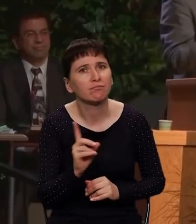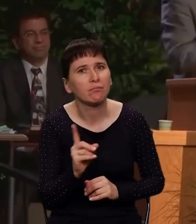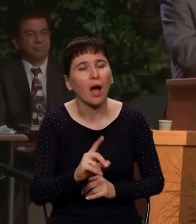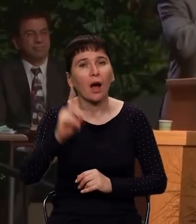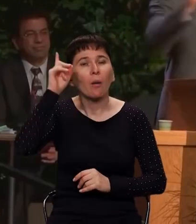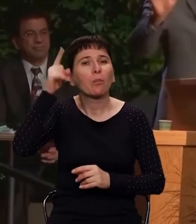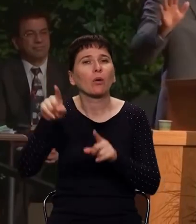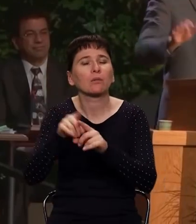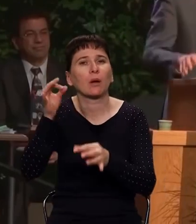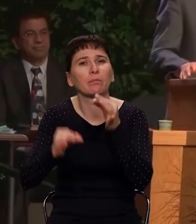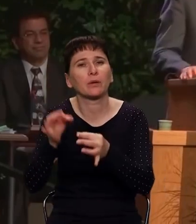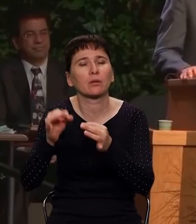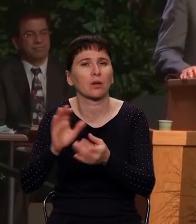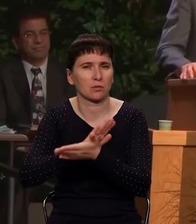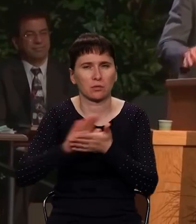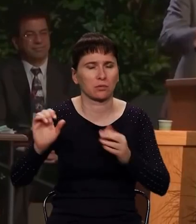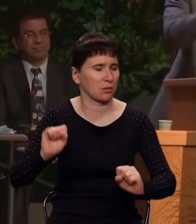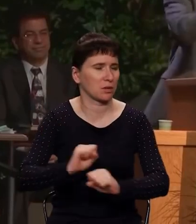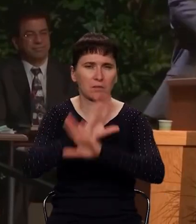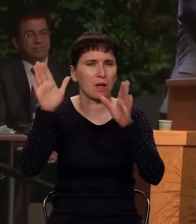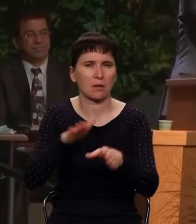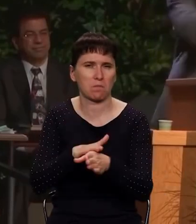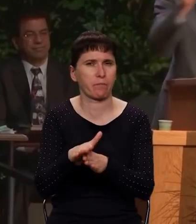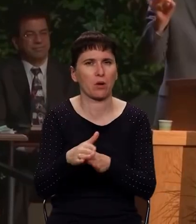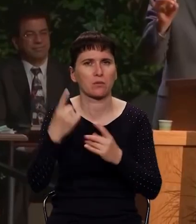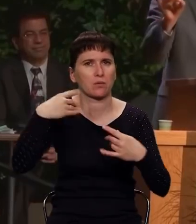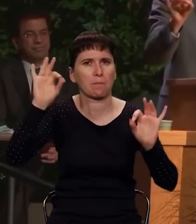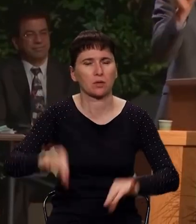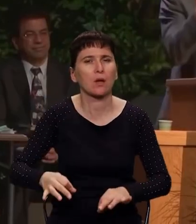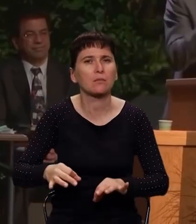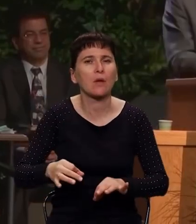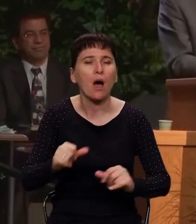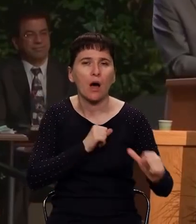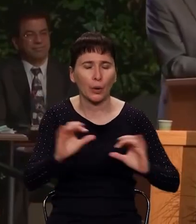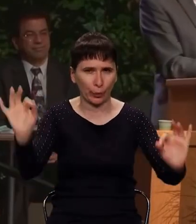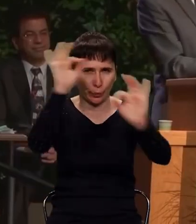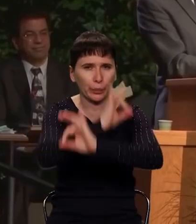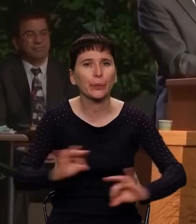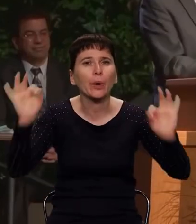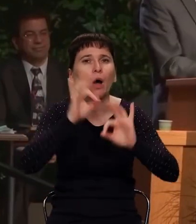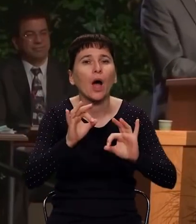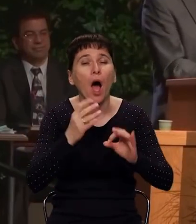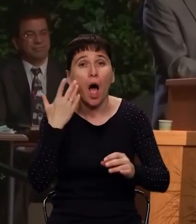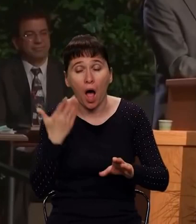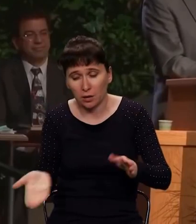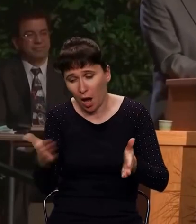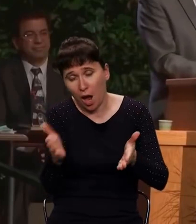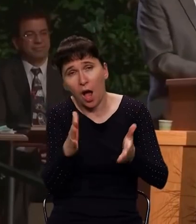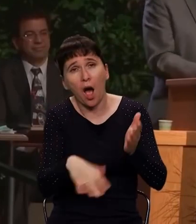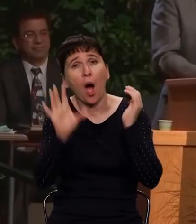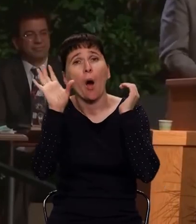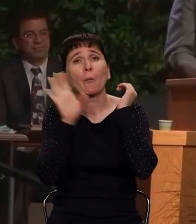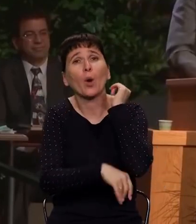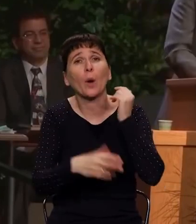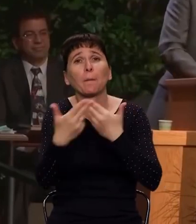это абсолютная святость. Божья природа это безгрешность. В конце концов, когда мы откроем последнюю страницу этой книги